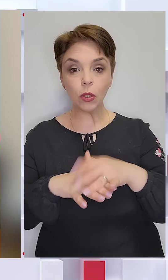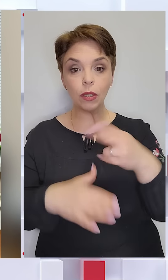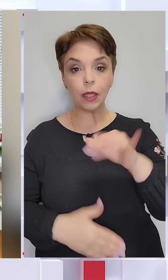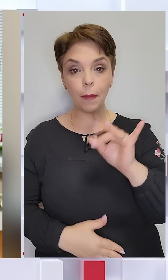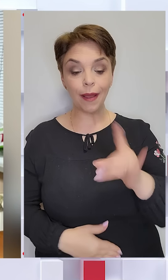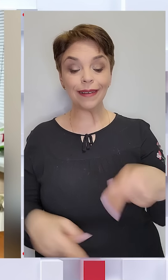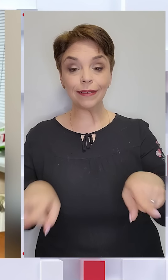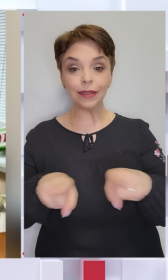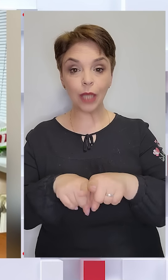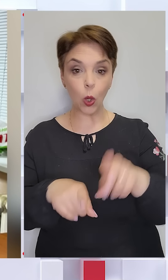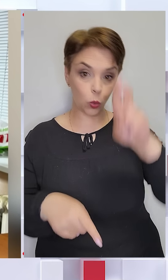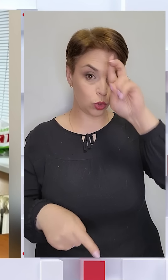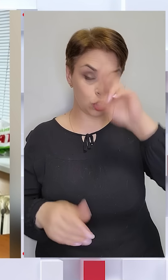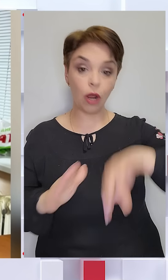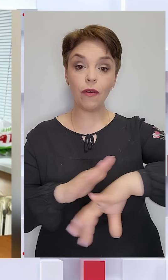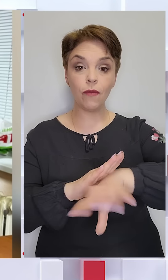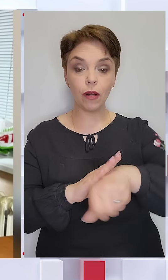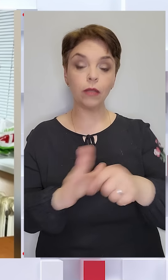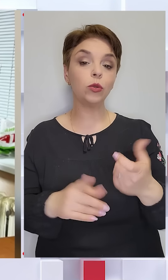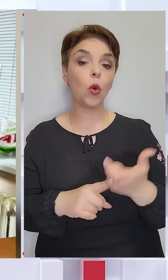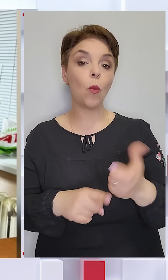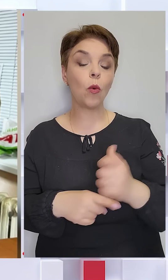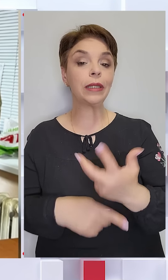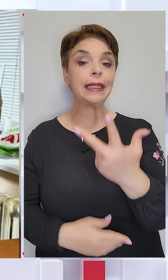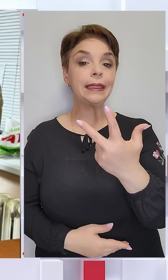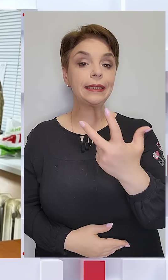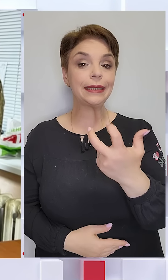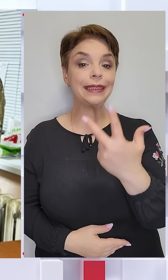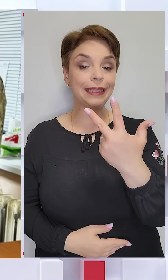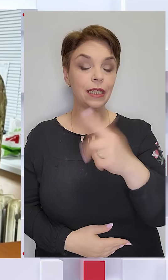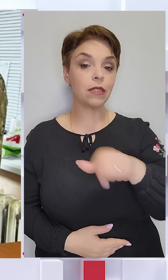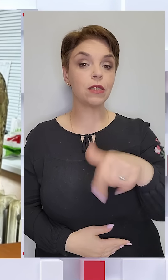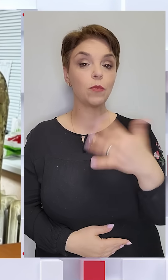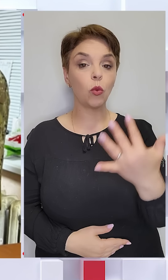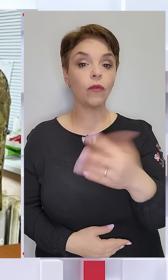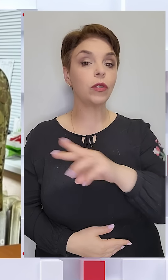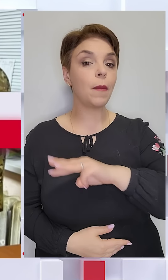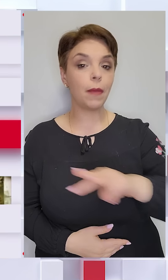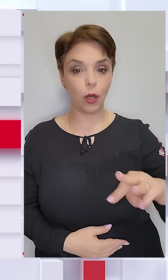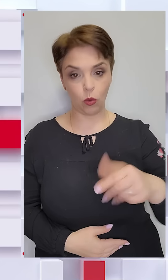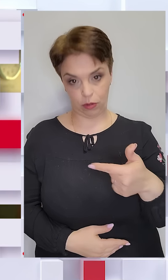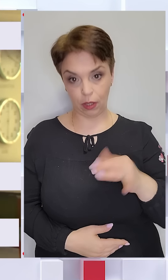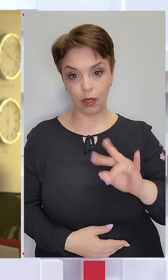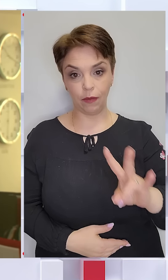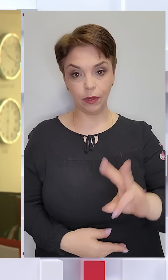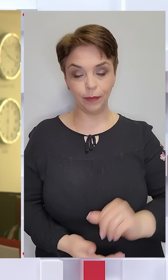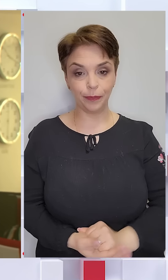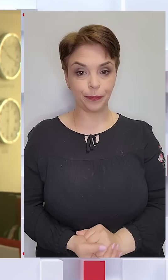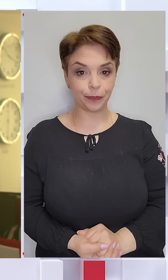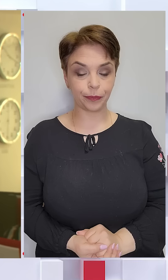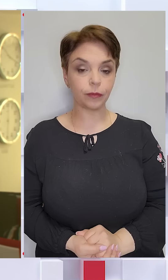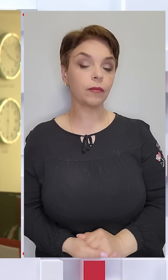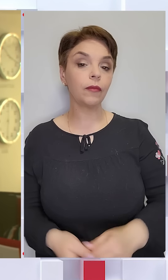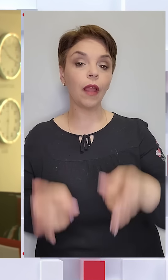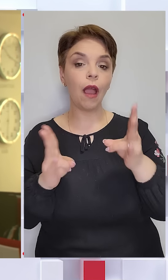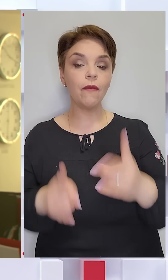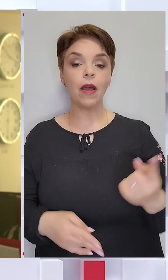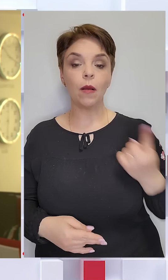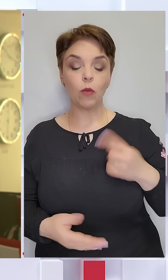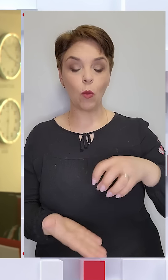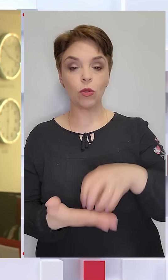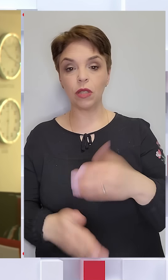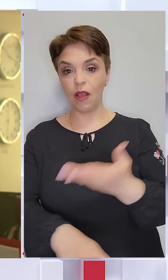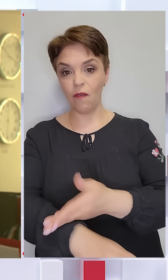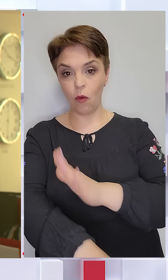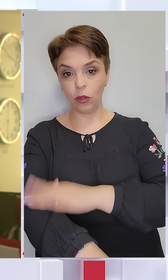ДБР, таким чином, у держави вкрадено понад 3,5 мільйони гривень. Аварія на блокпості